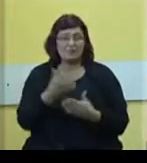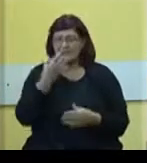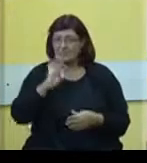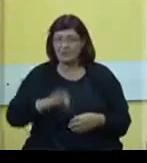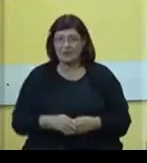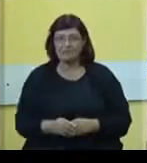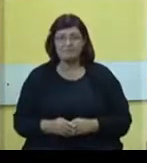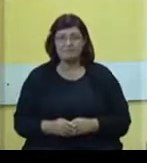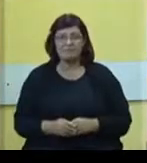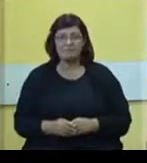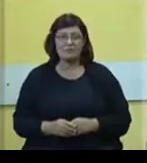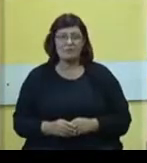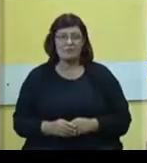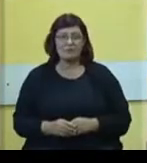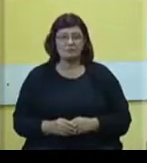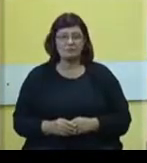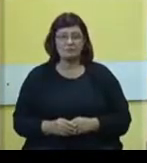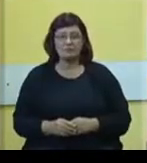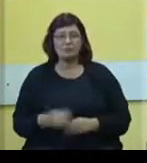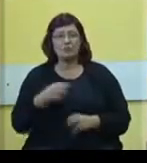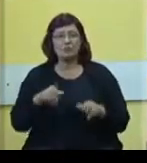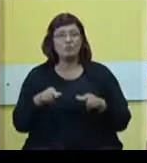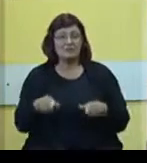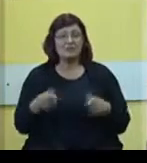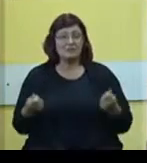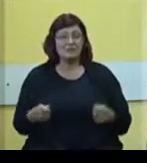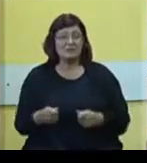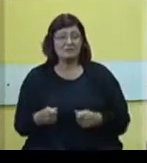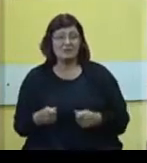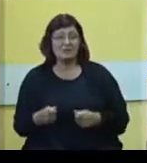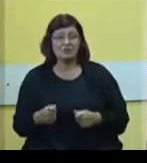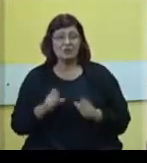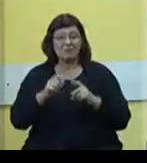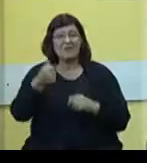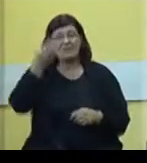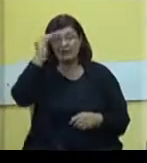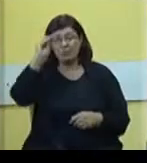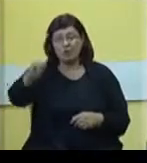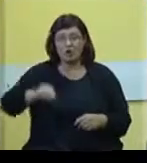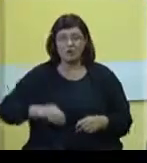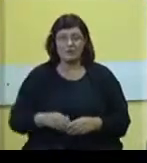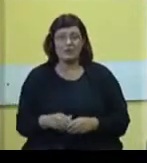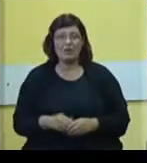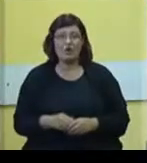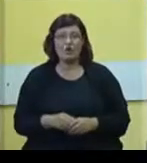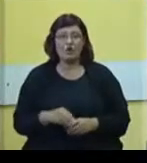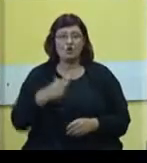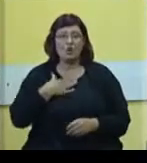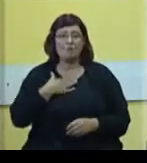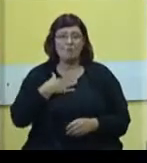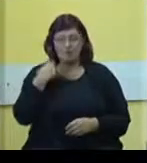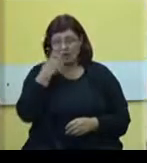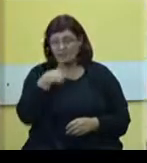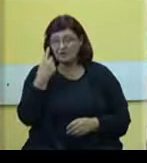Ja mogu da vam, time da završim, uputim jednu poruku koja je moje lično i duboko